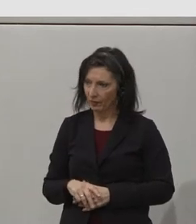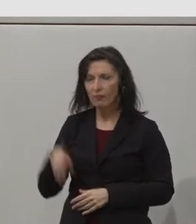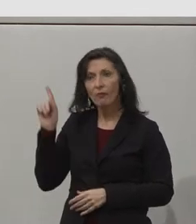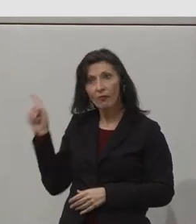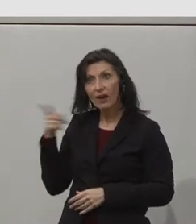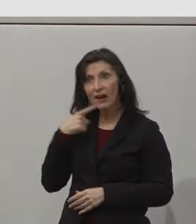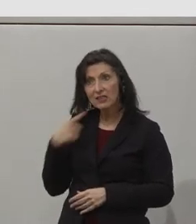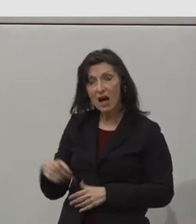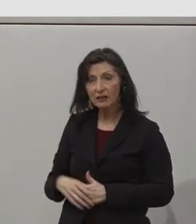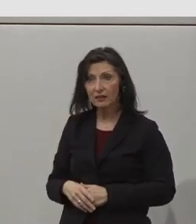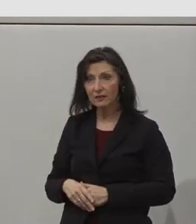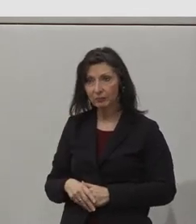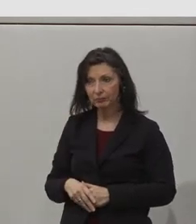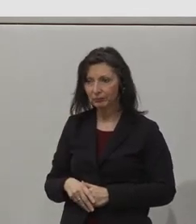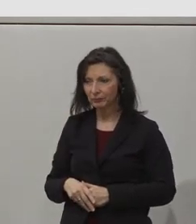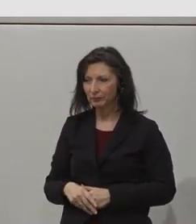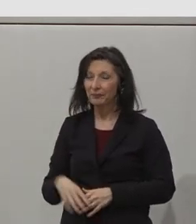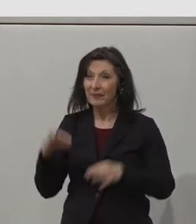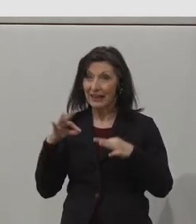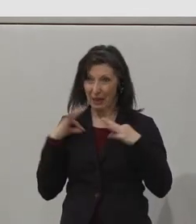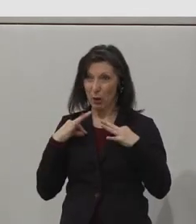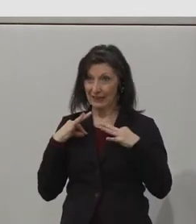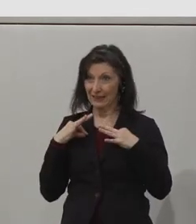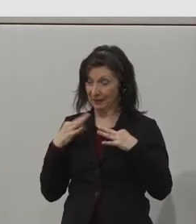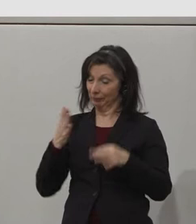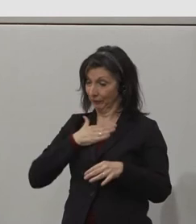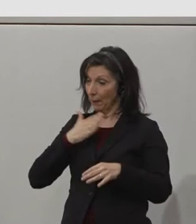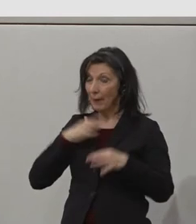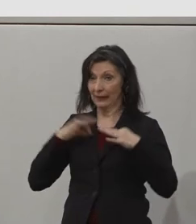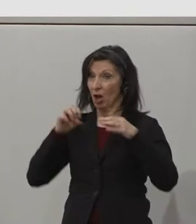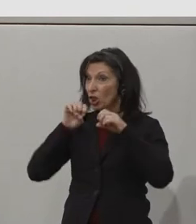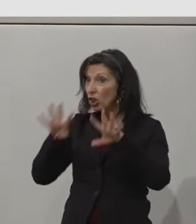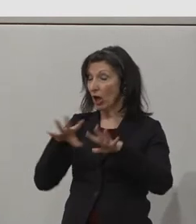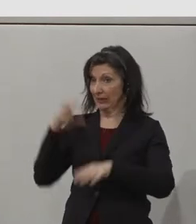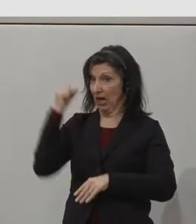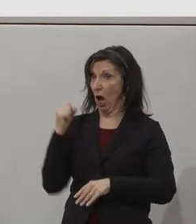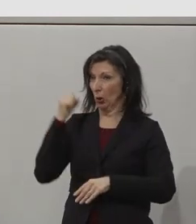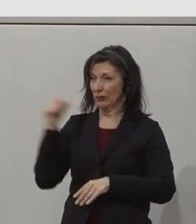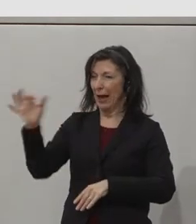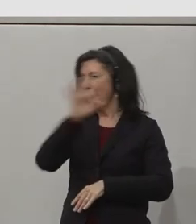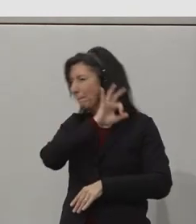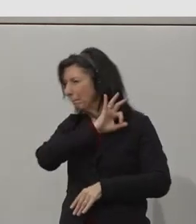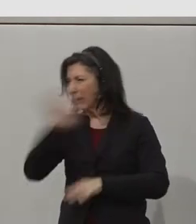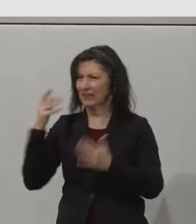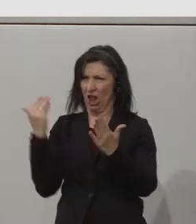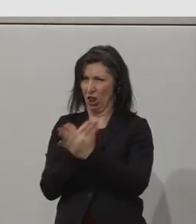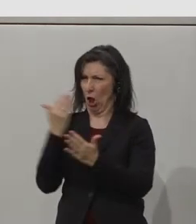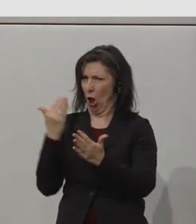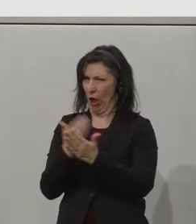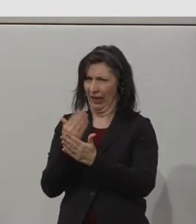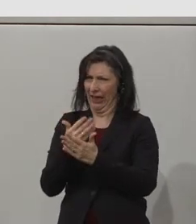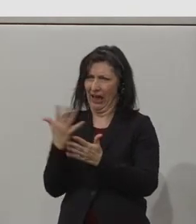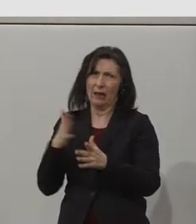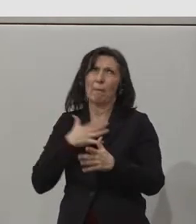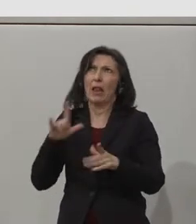on the 19th of August, I got the best news I could have possibly hoped for. I was offered a permanent position in EY. I'm only looking